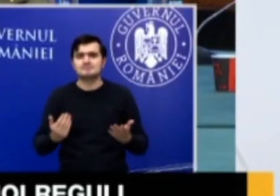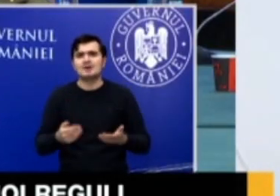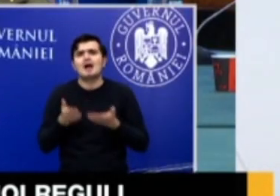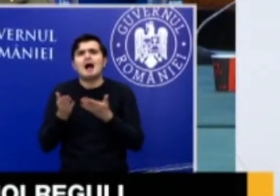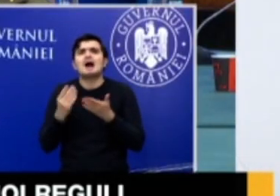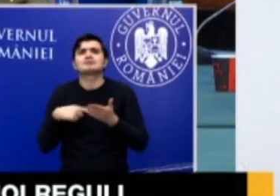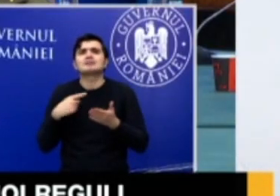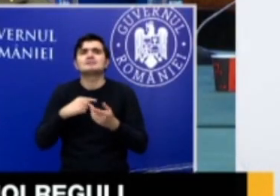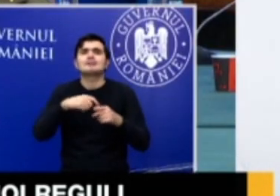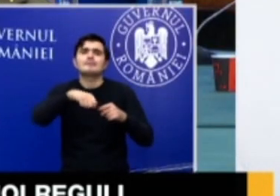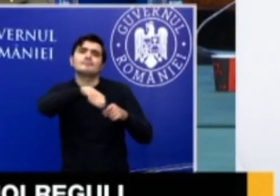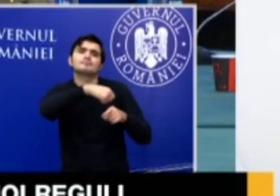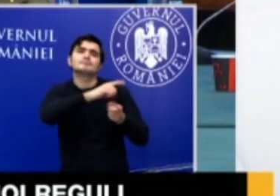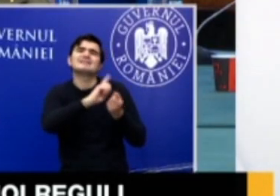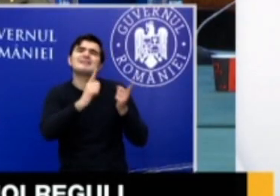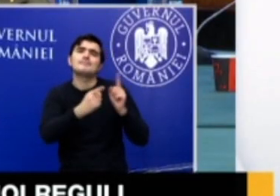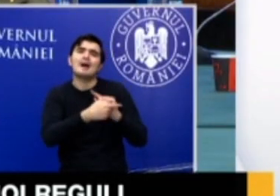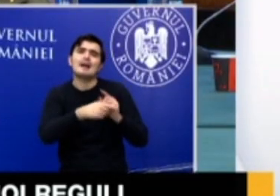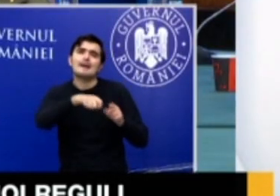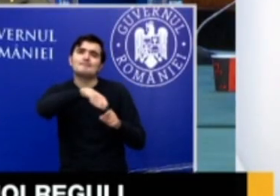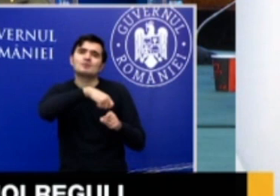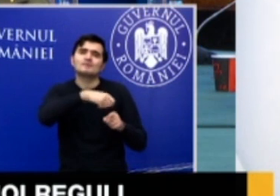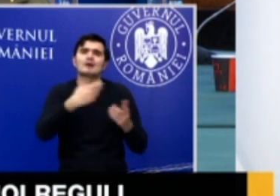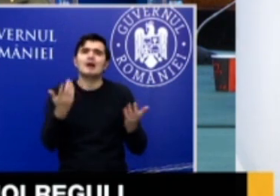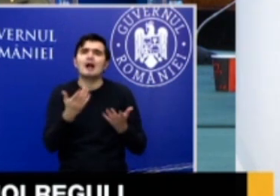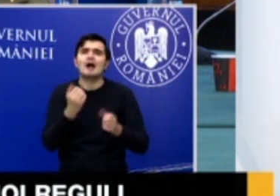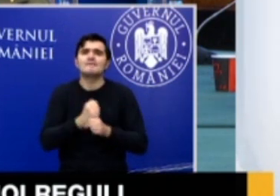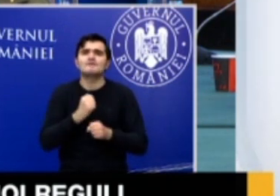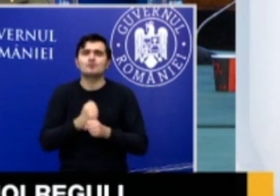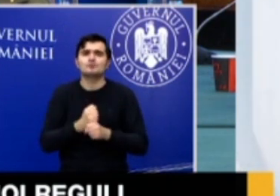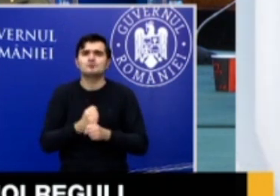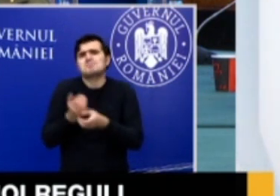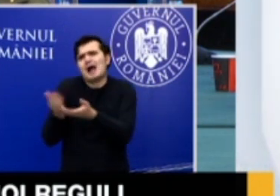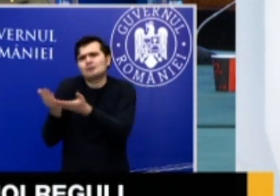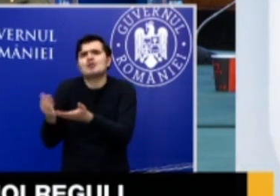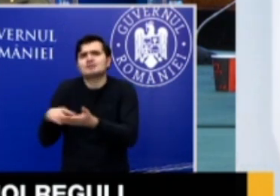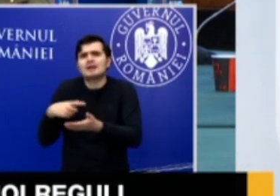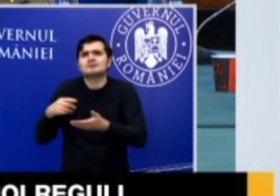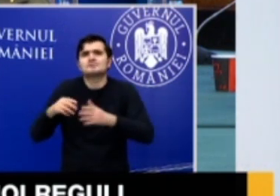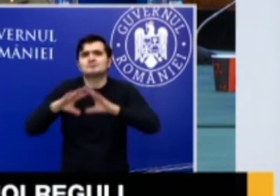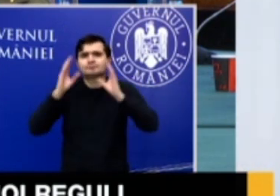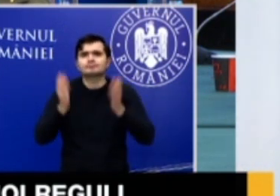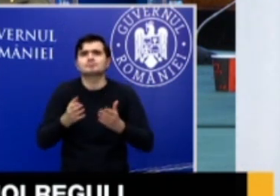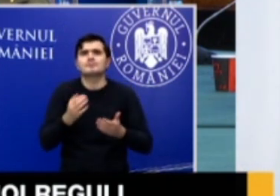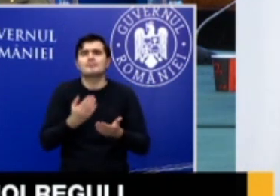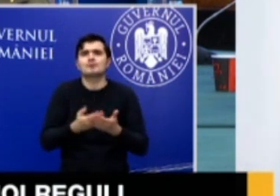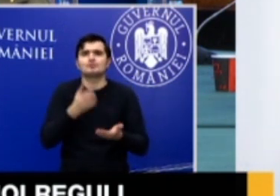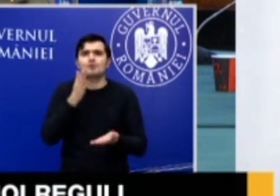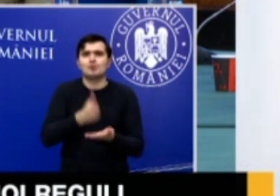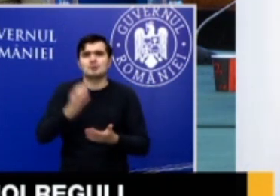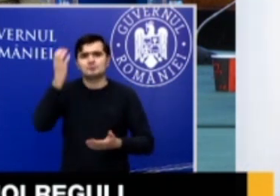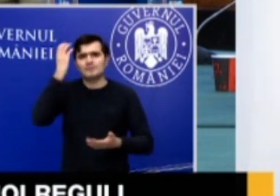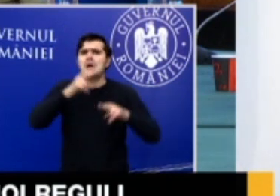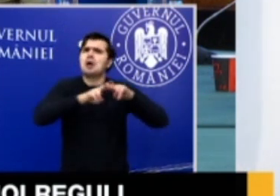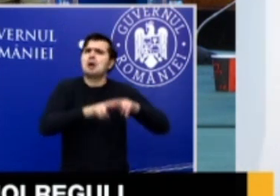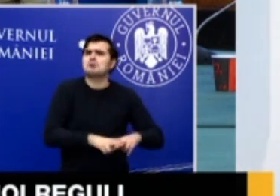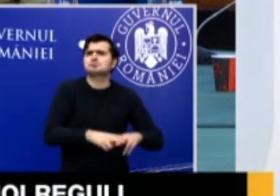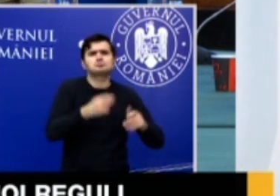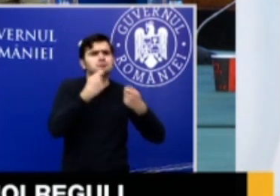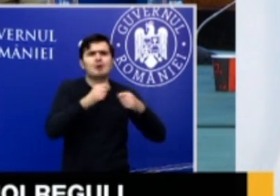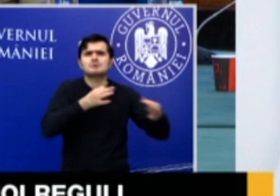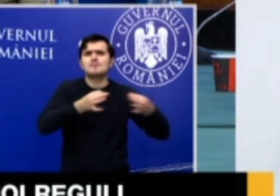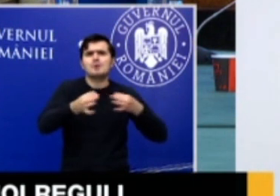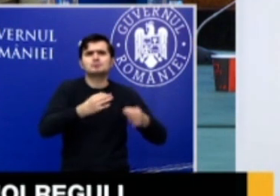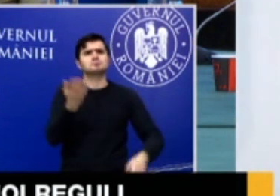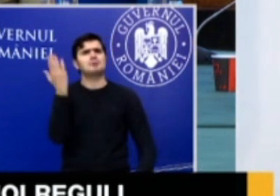modificarea care a fost adusă la, sau aceste sunt modificările aduse la hotărârea de guvern. În rest, toate măsurile, toate